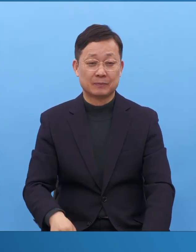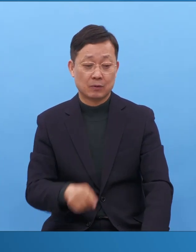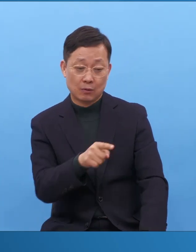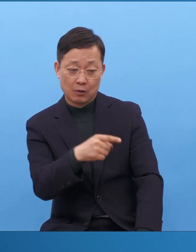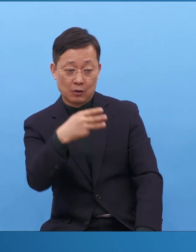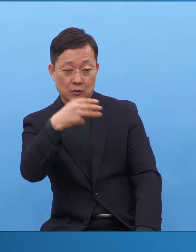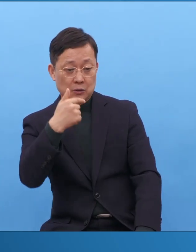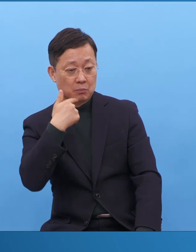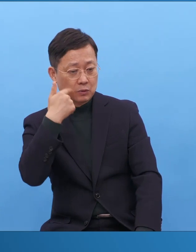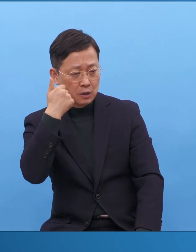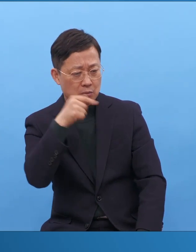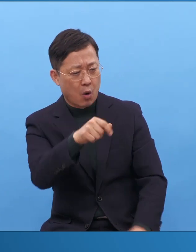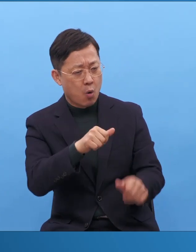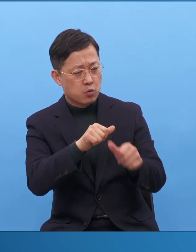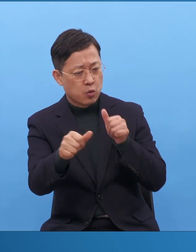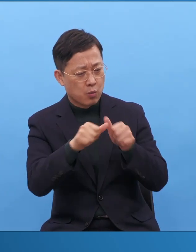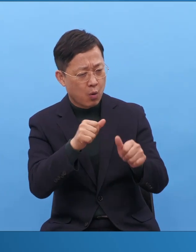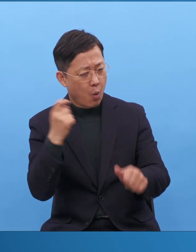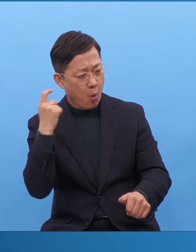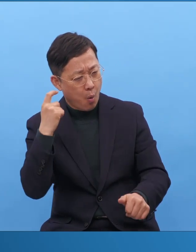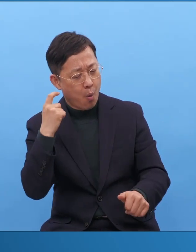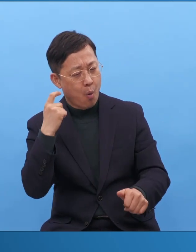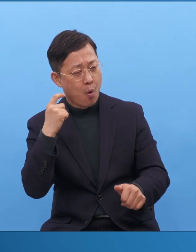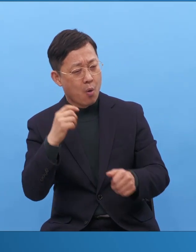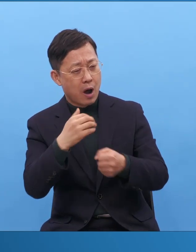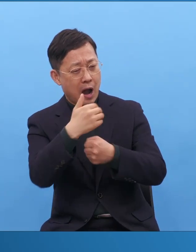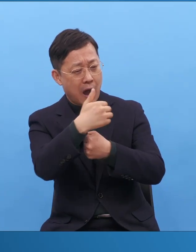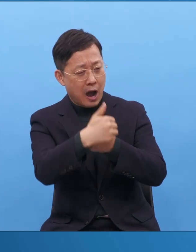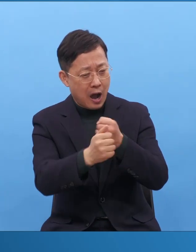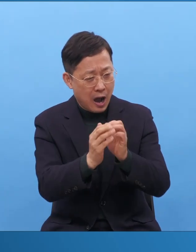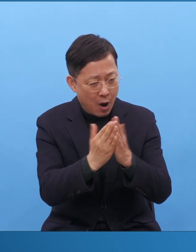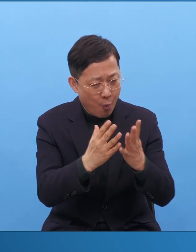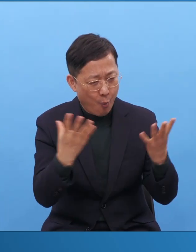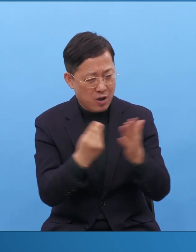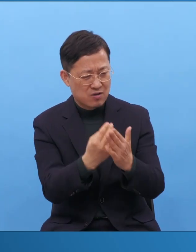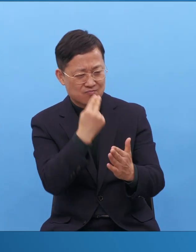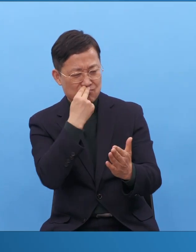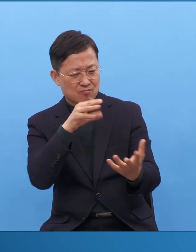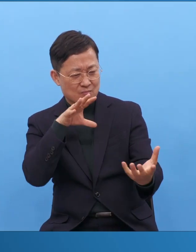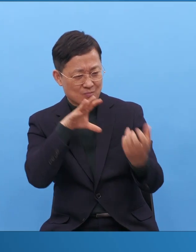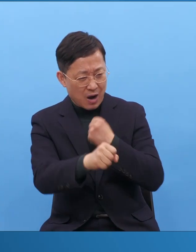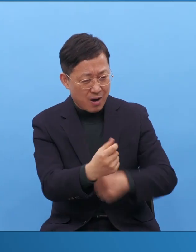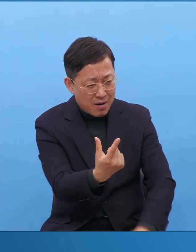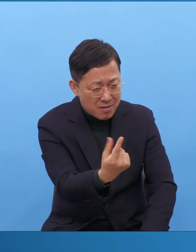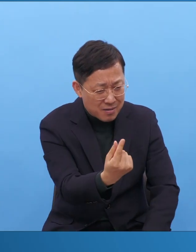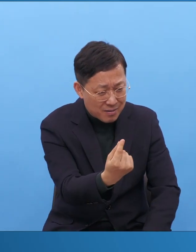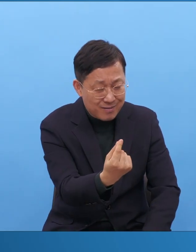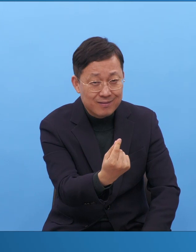목사님은 소문 들어보니까 성경을 쫙 깨고 계시다고 하는데 이러더라고요.